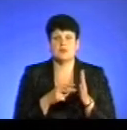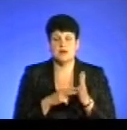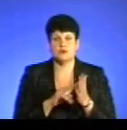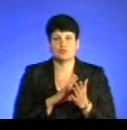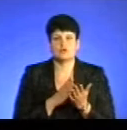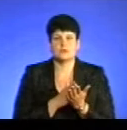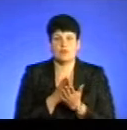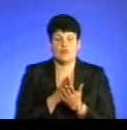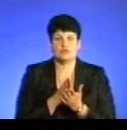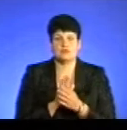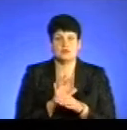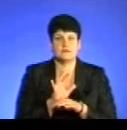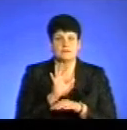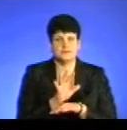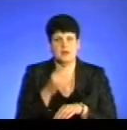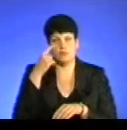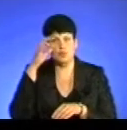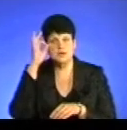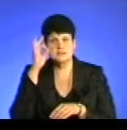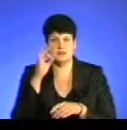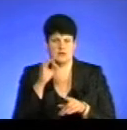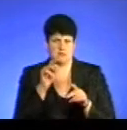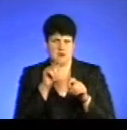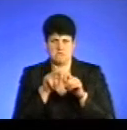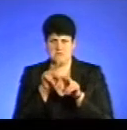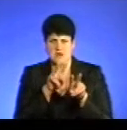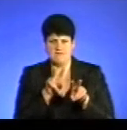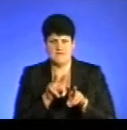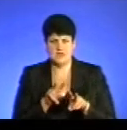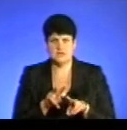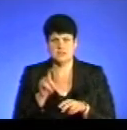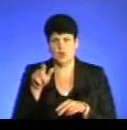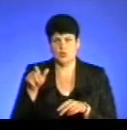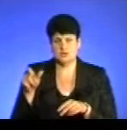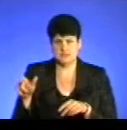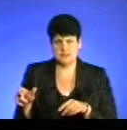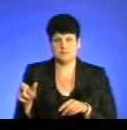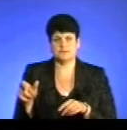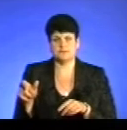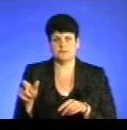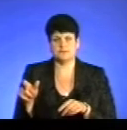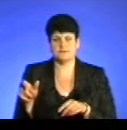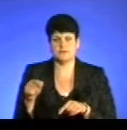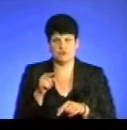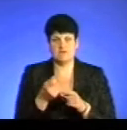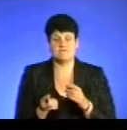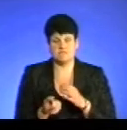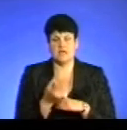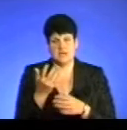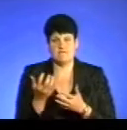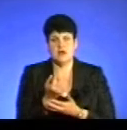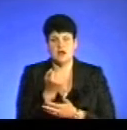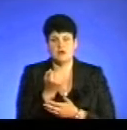спрямовано до наряди поліції, які при поверхневих перевірках осіб, які підозрюються, вони виявляють